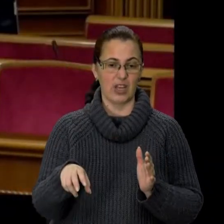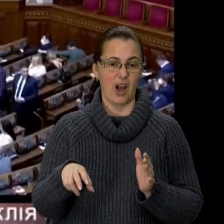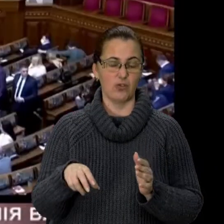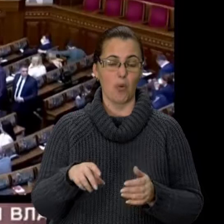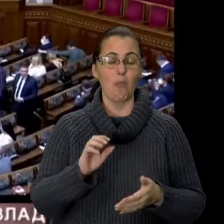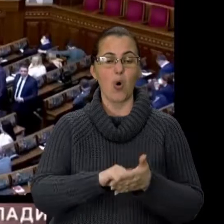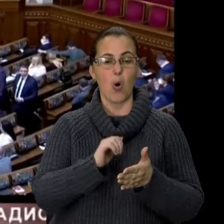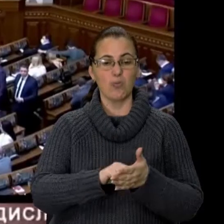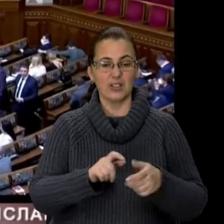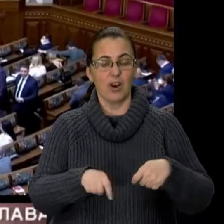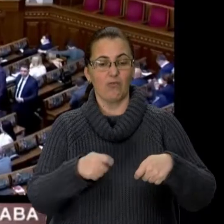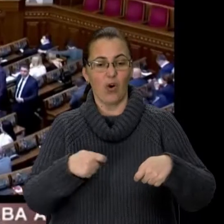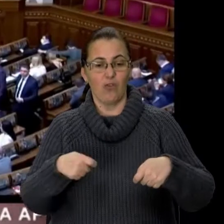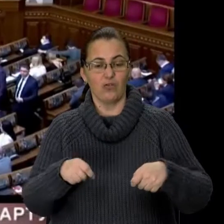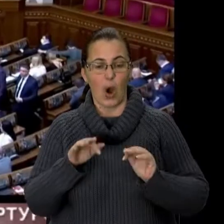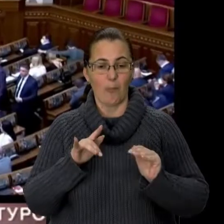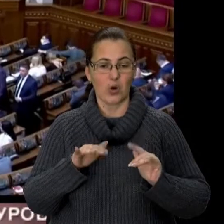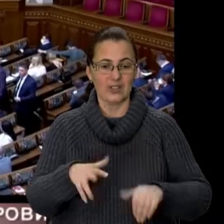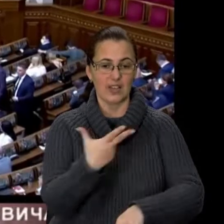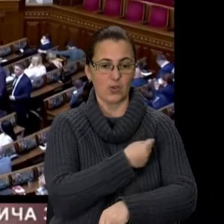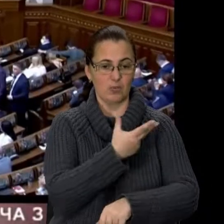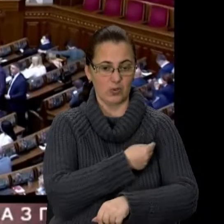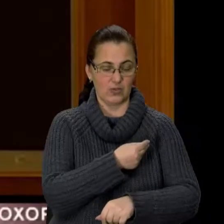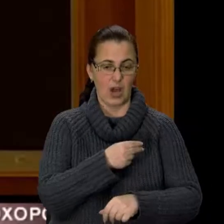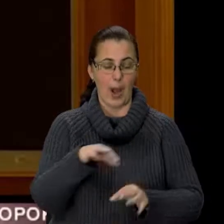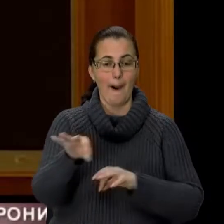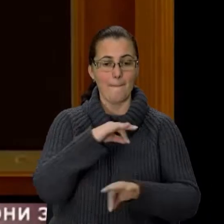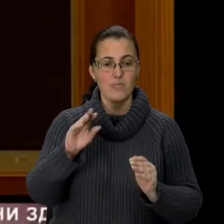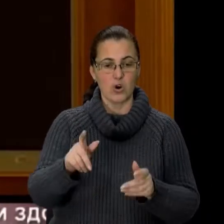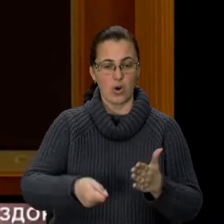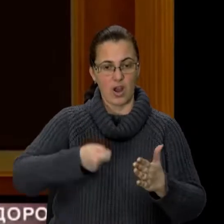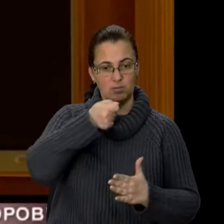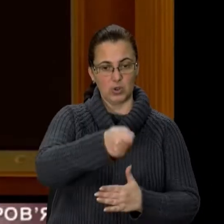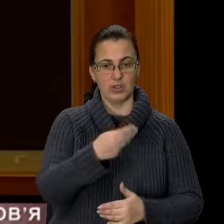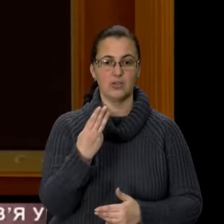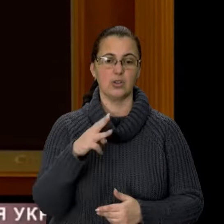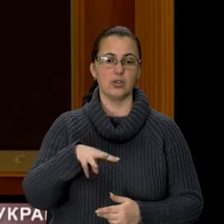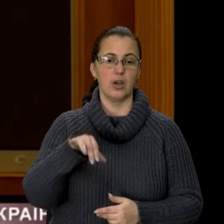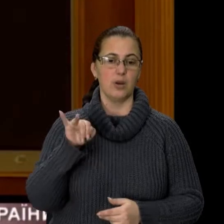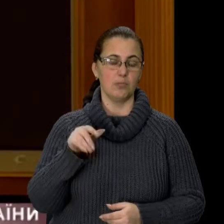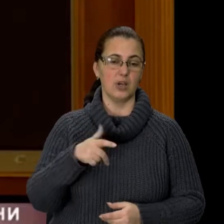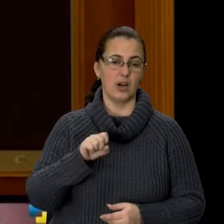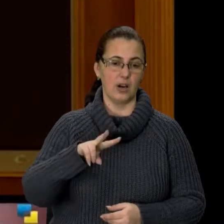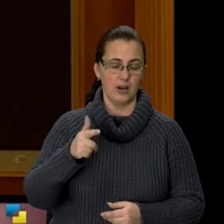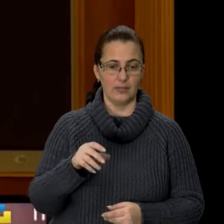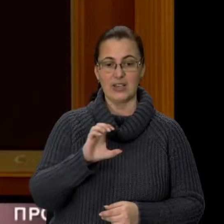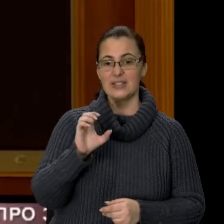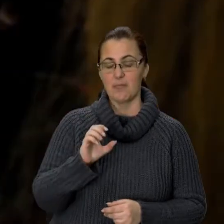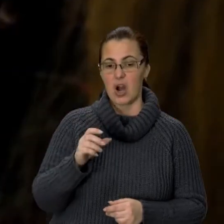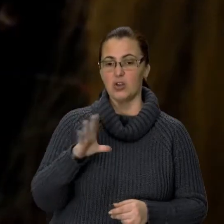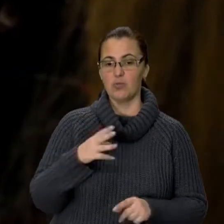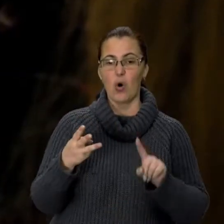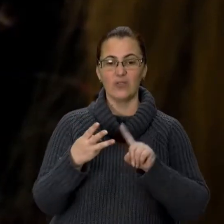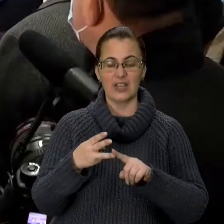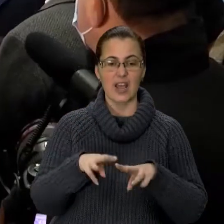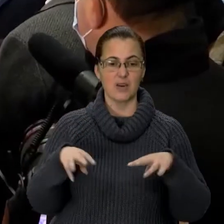гальмування процесу імунізації. Подання вніс на розгляд парламенту особисто прем'єр Денис Шмигаль. Степанов став третім міністром охорони здоров